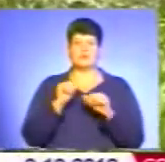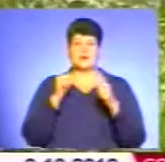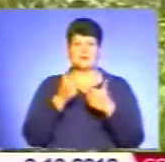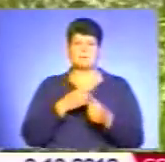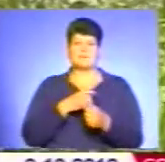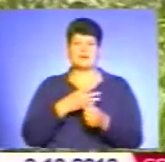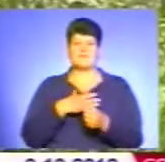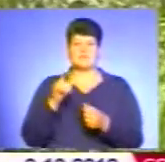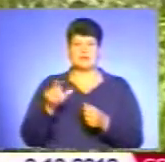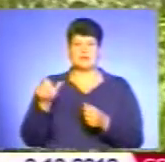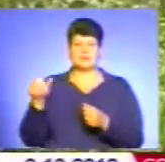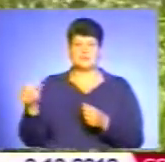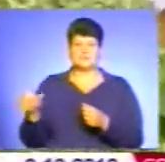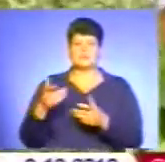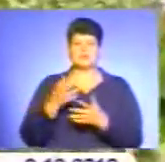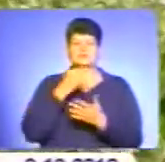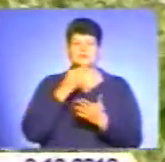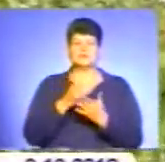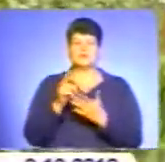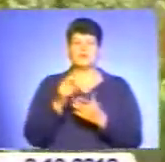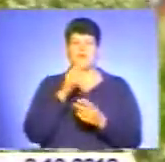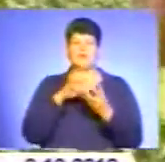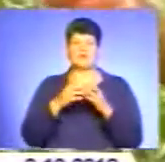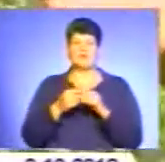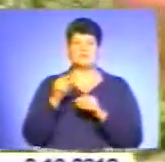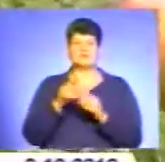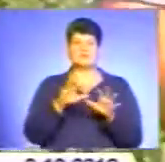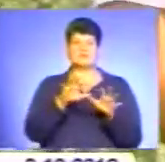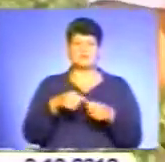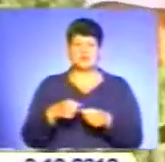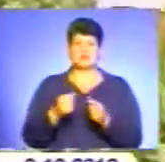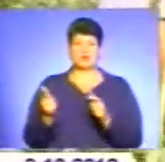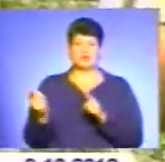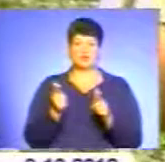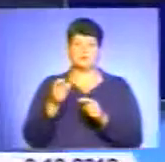Як зазначив Андрій Хома, проблем із тим, щоб забрати готовий цукор, немає.